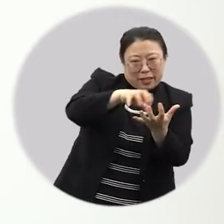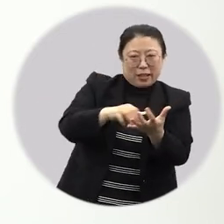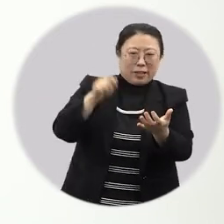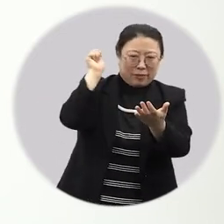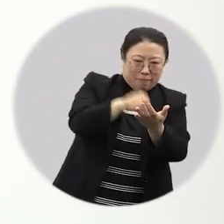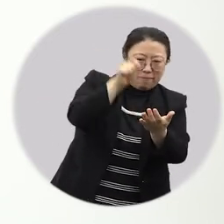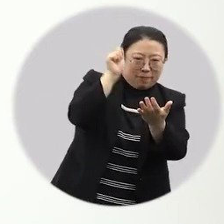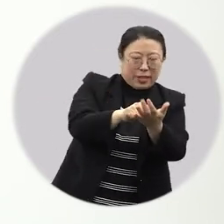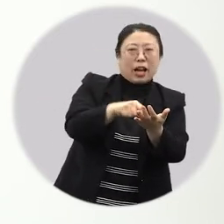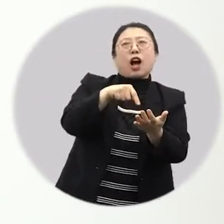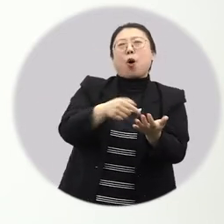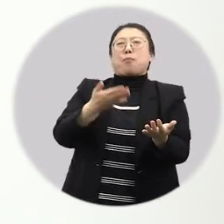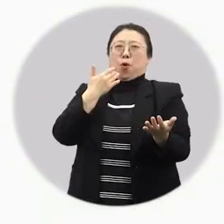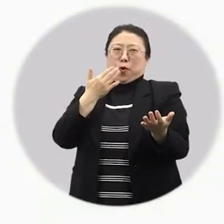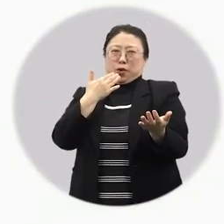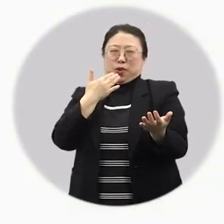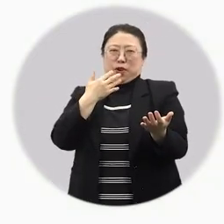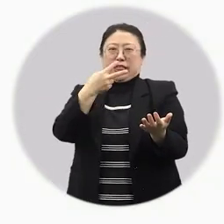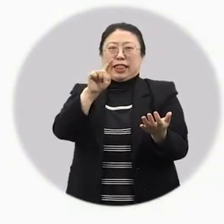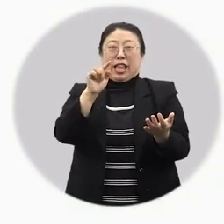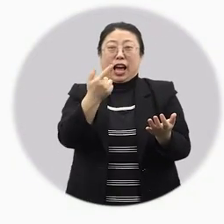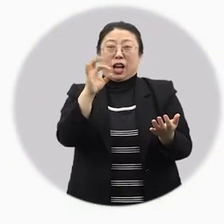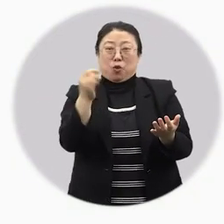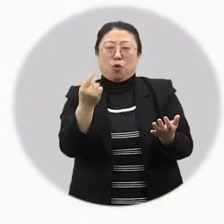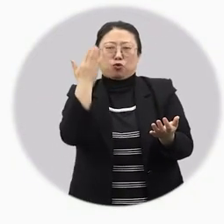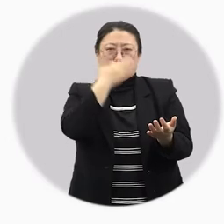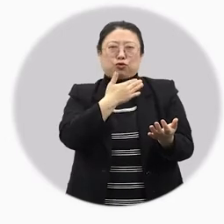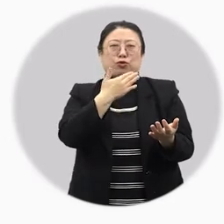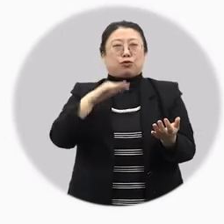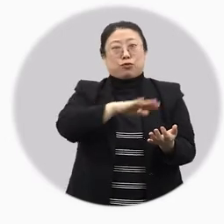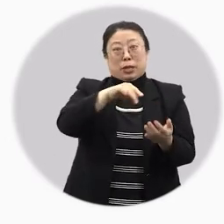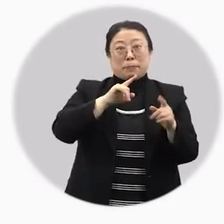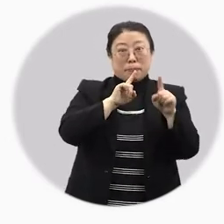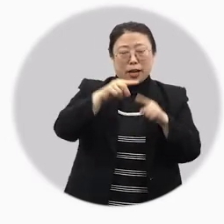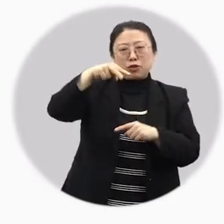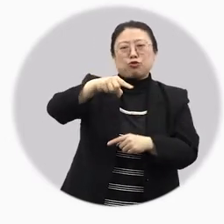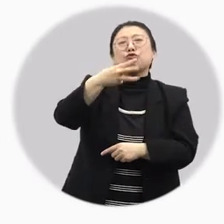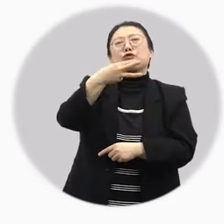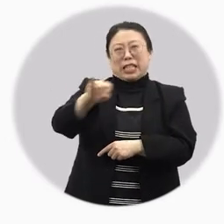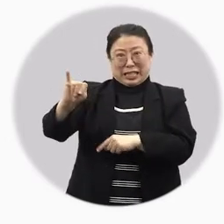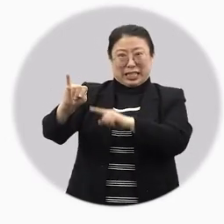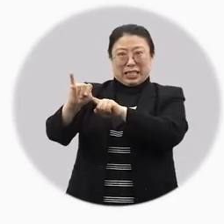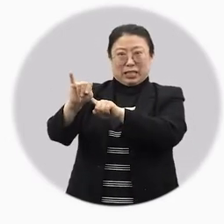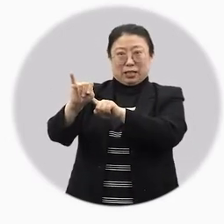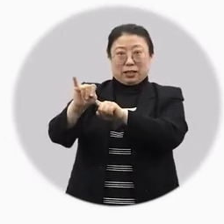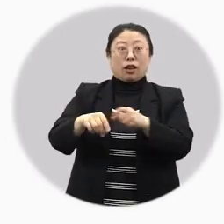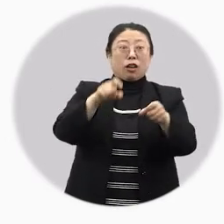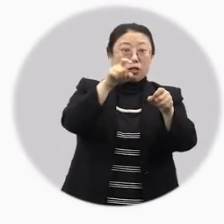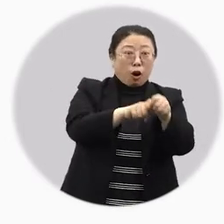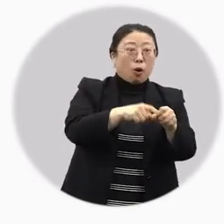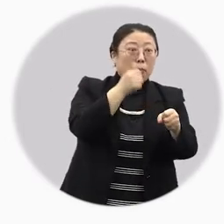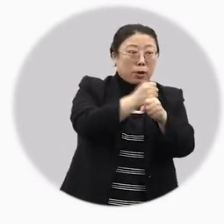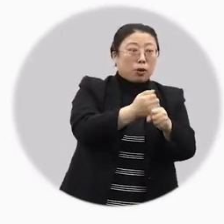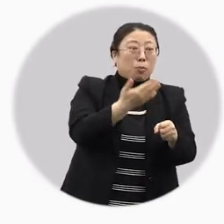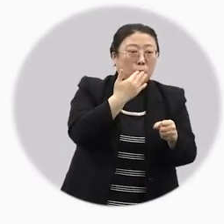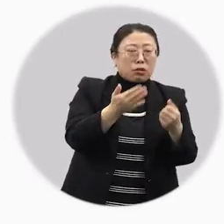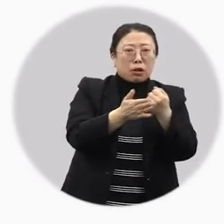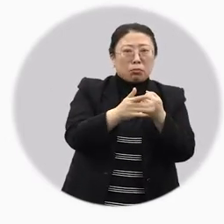떡살로 찍어낸 수리취떡도 먹었어요. 단호의 순우리말이 수리인데 보통 수리취떡을